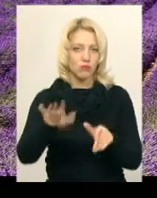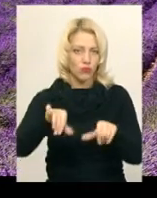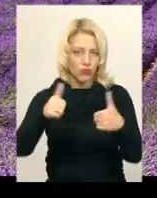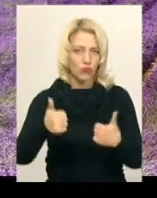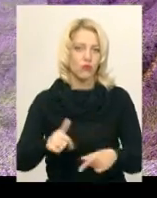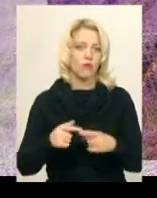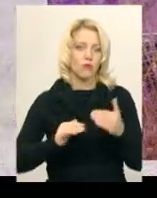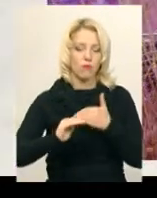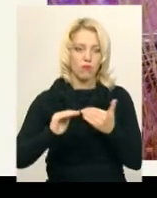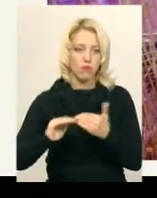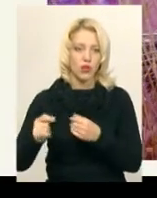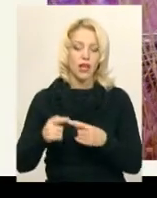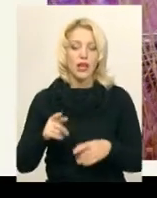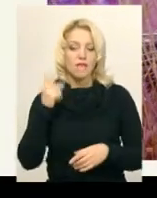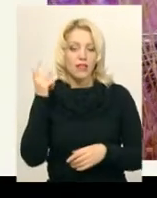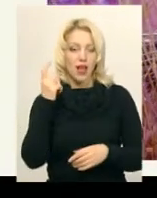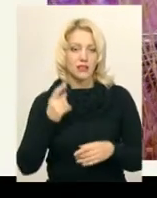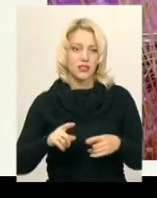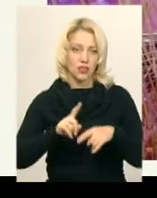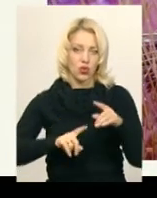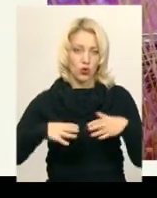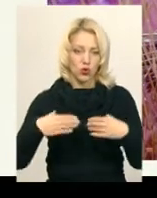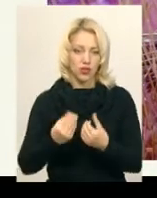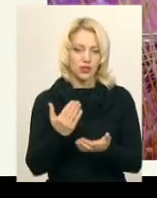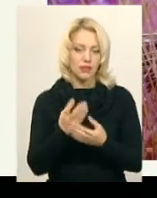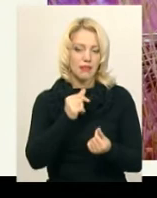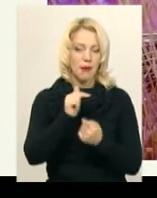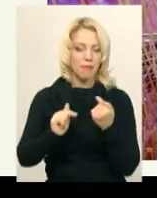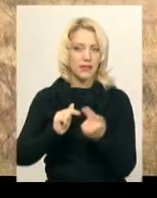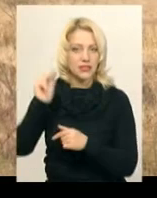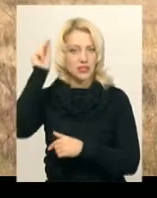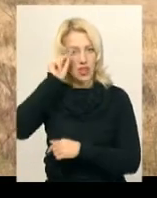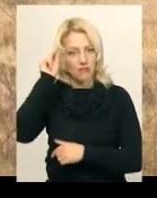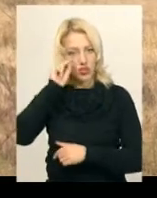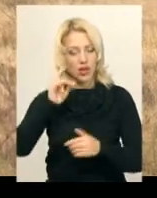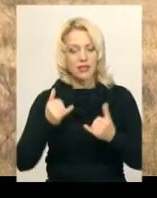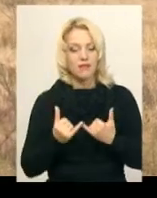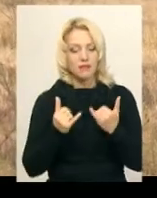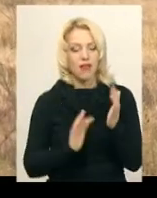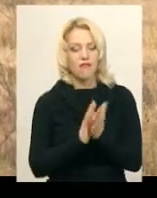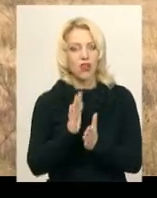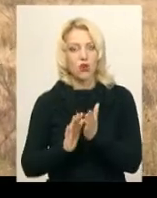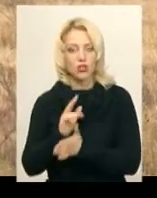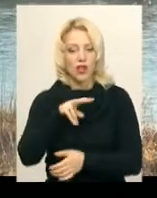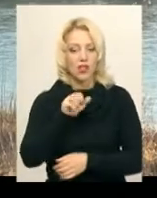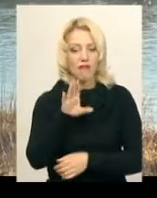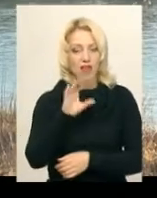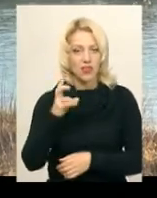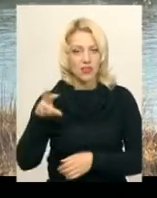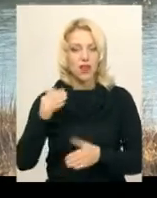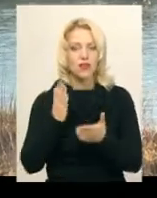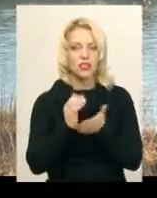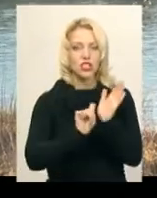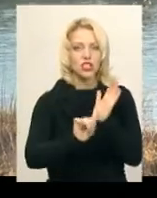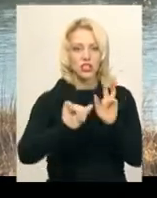власники, родина Картецьких, сьогодні перебуває на бізнес-навчанні з вирощування лаванди, яка буває 60 сортів. Тут навесні господарі планують